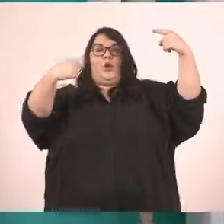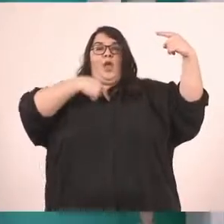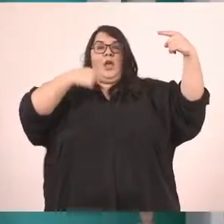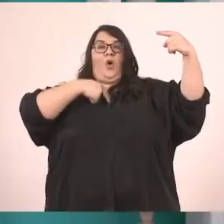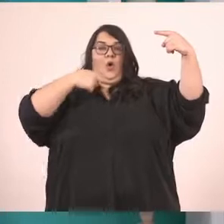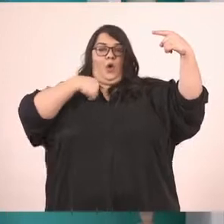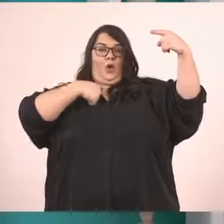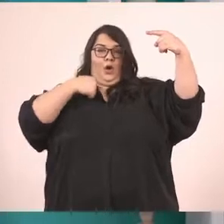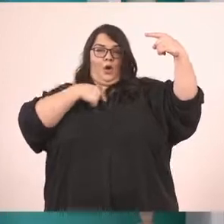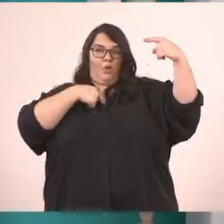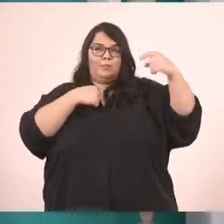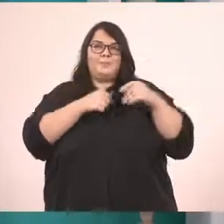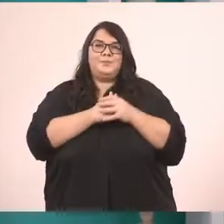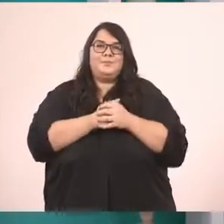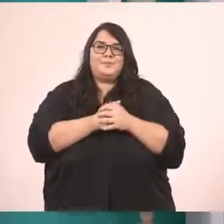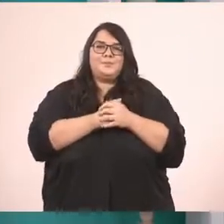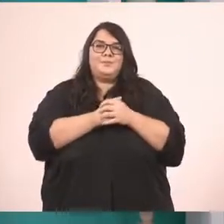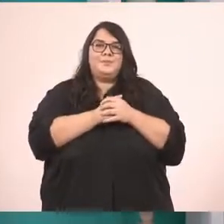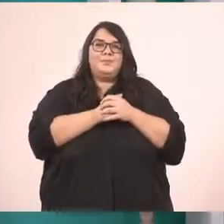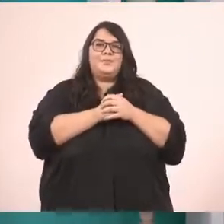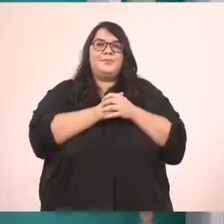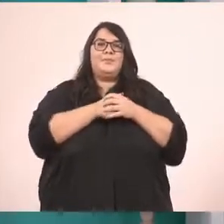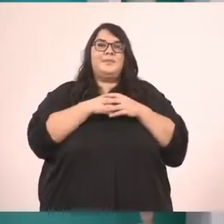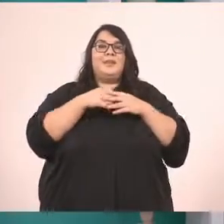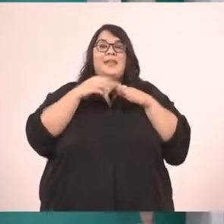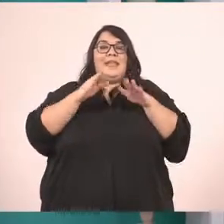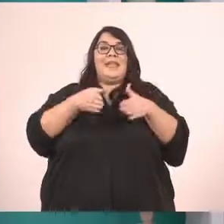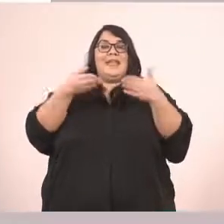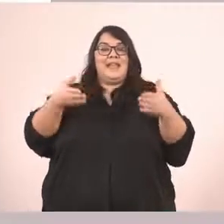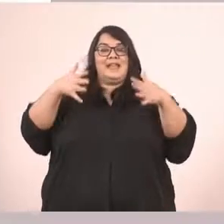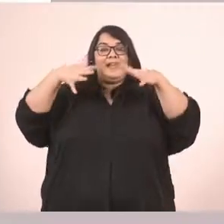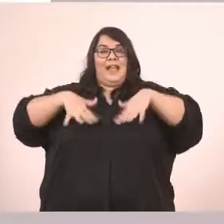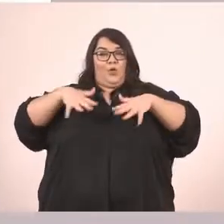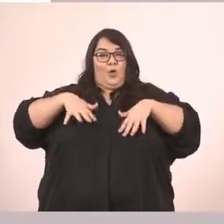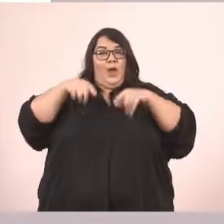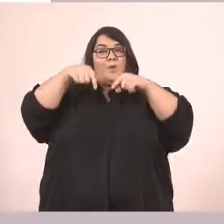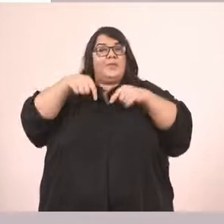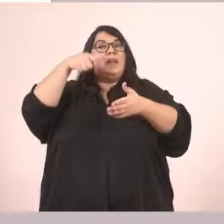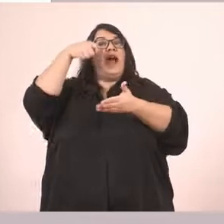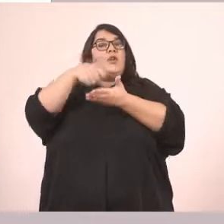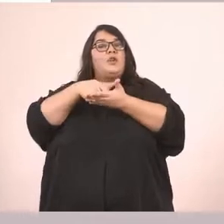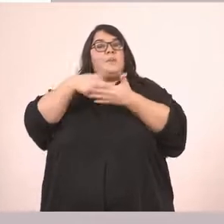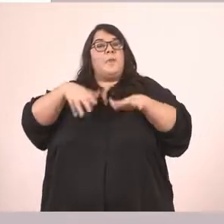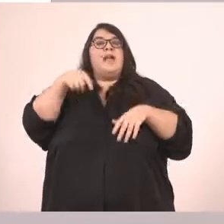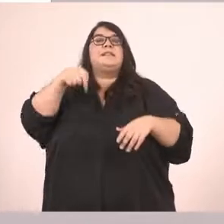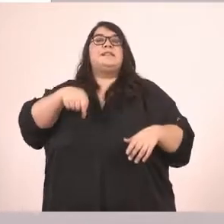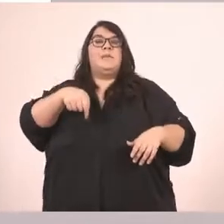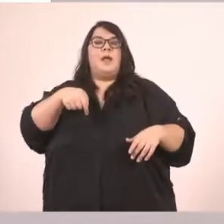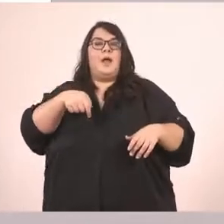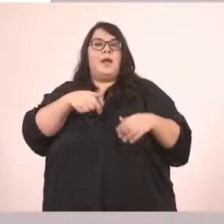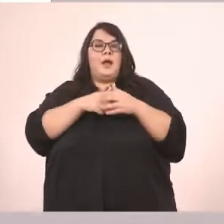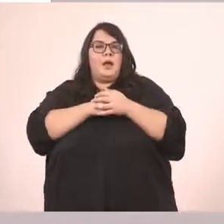αριθμού. Είναι τα ρούχα που αγόρασα σήμερα. Ποιο είναι το ρηματάκι μας εδώ.